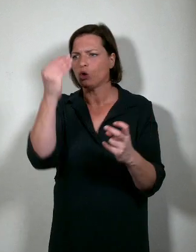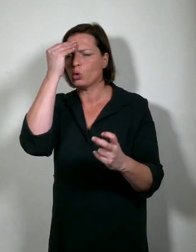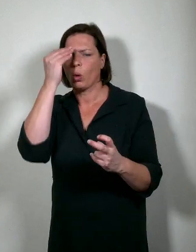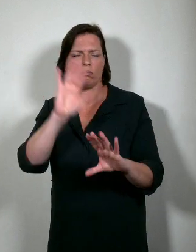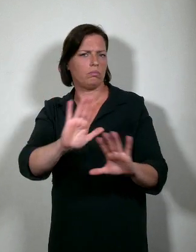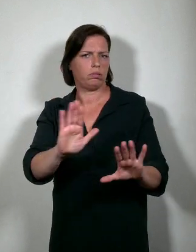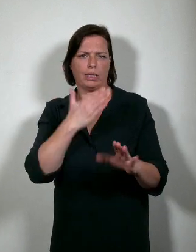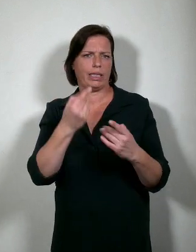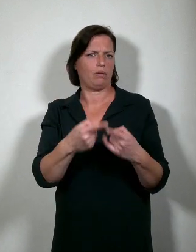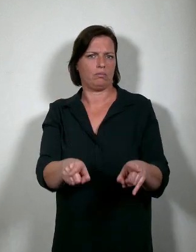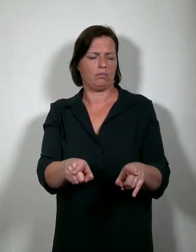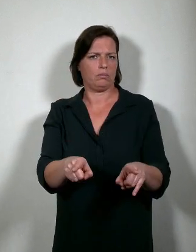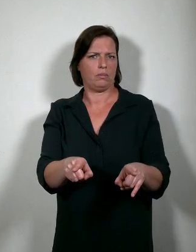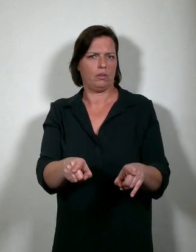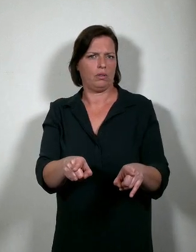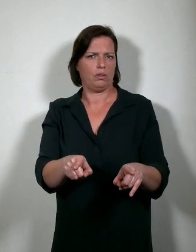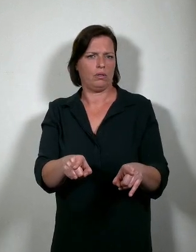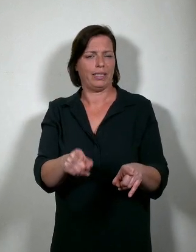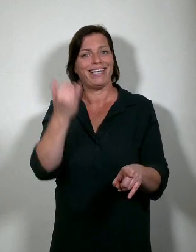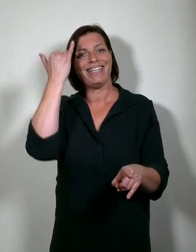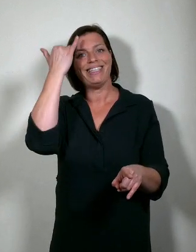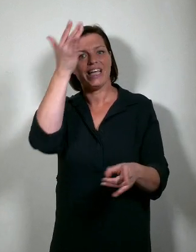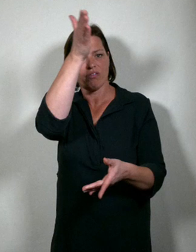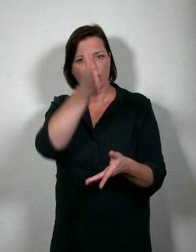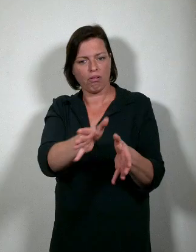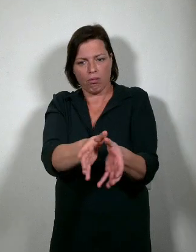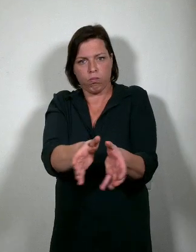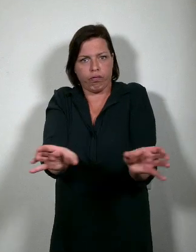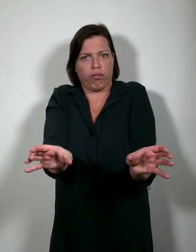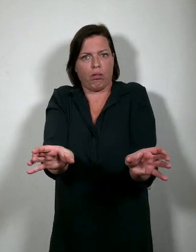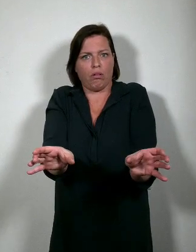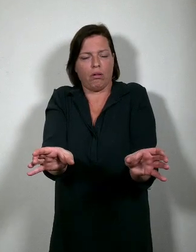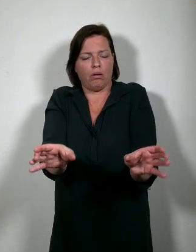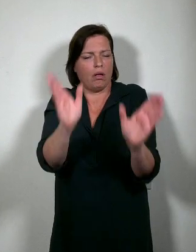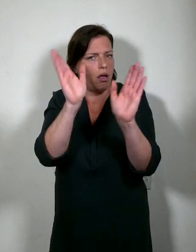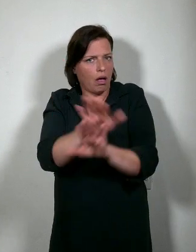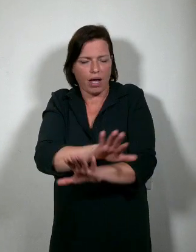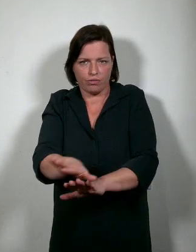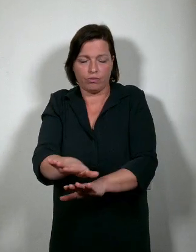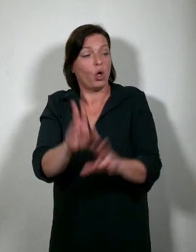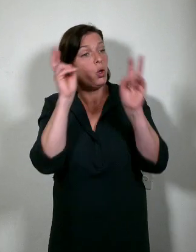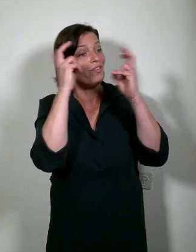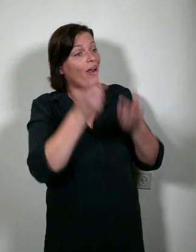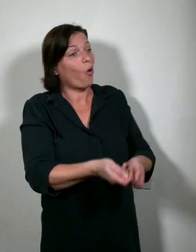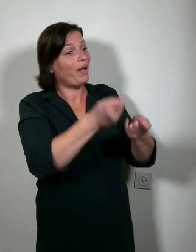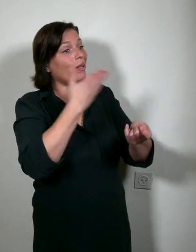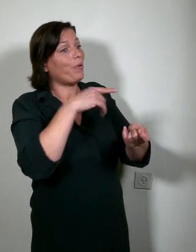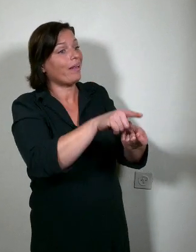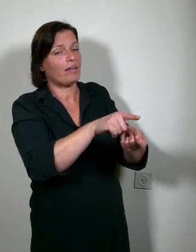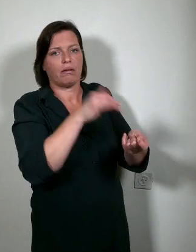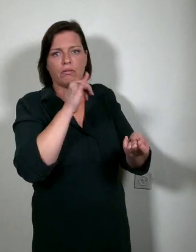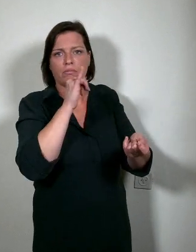de hogescholen. Wij moeten af van het idee dat universitaire opleidingen per definitie beter zijn